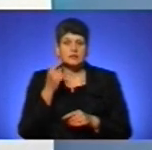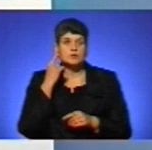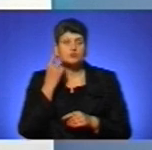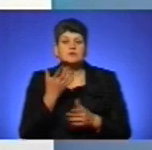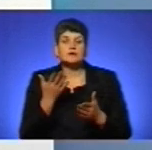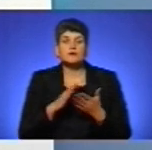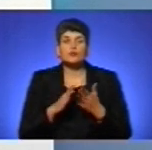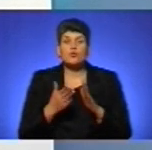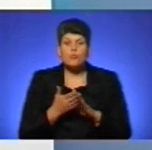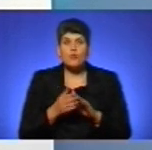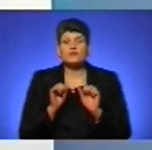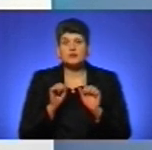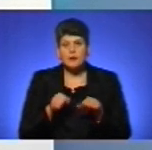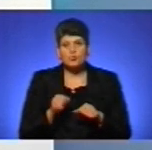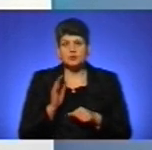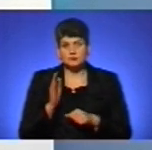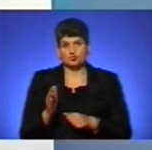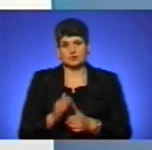за яких умов вона можлива.